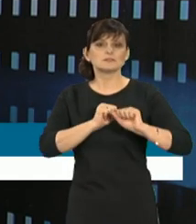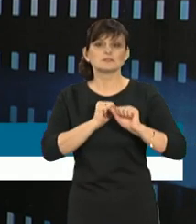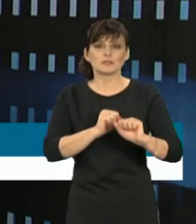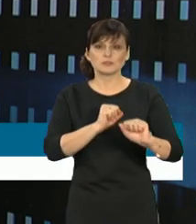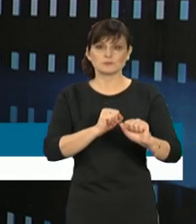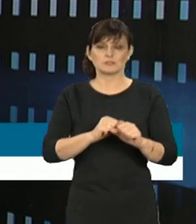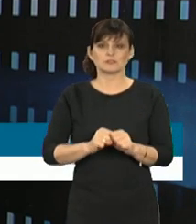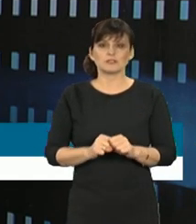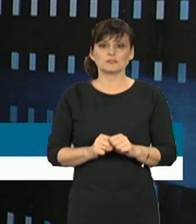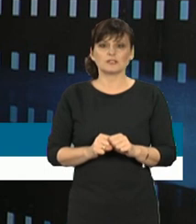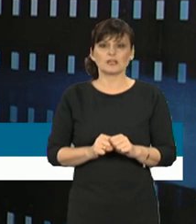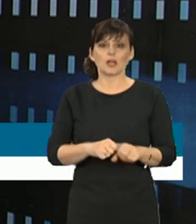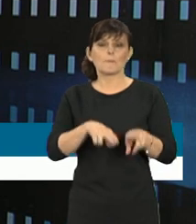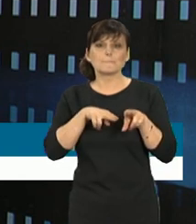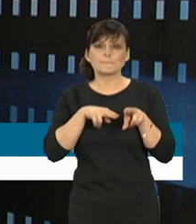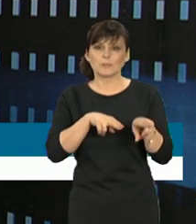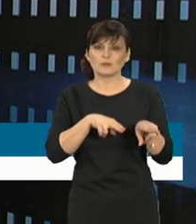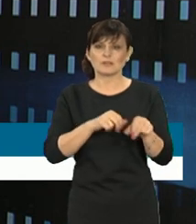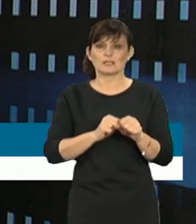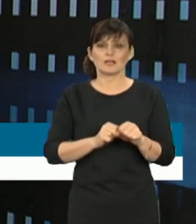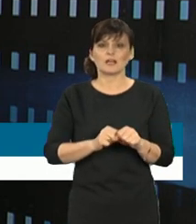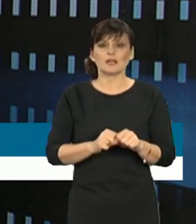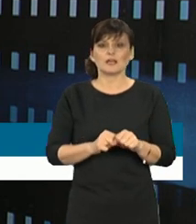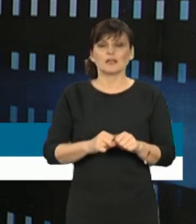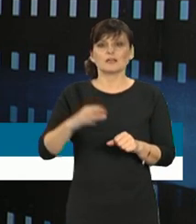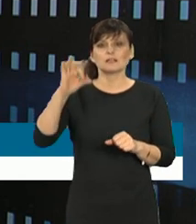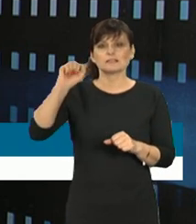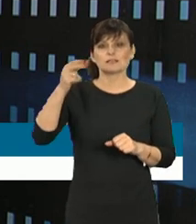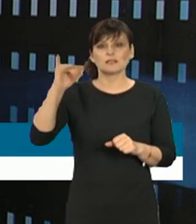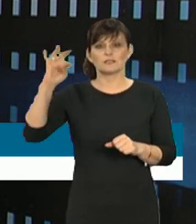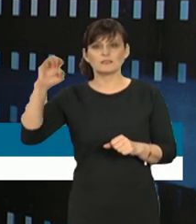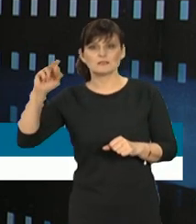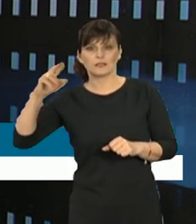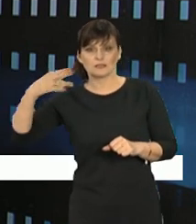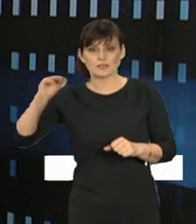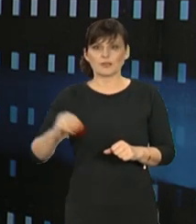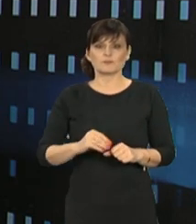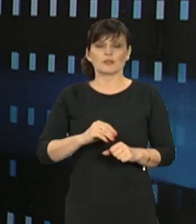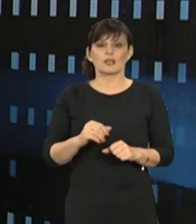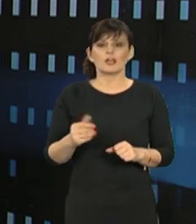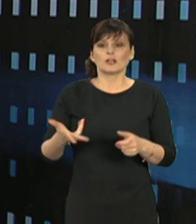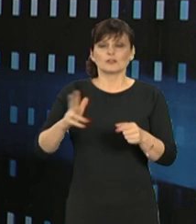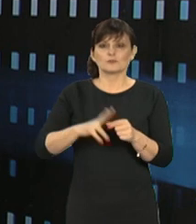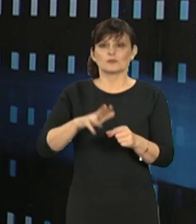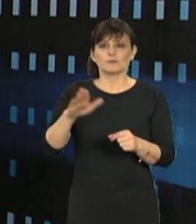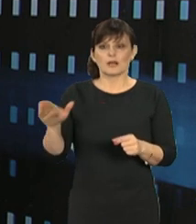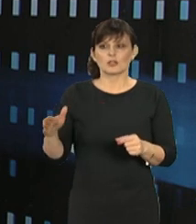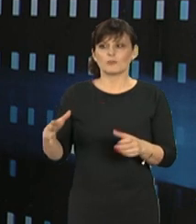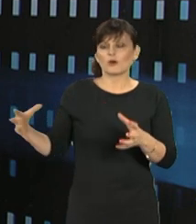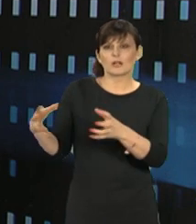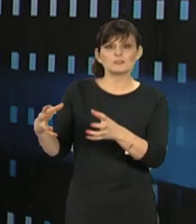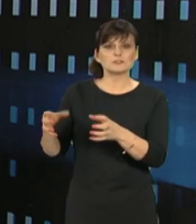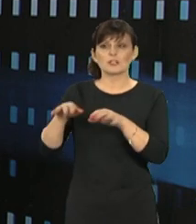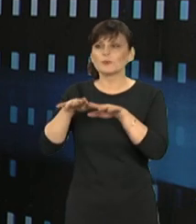zabezpieczenie polowań, to znaczy odstrzałów sanitarnych, które mają na celu ograniczanie rozprzestrzeniania się